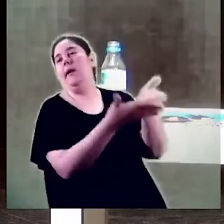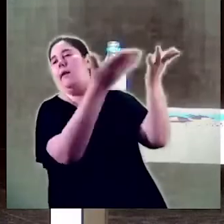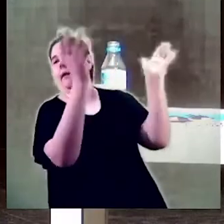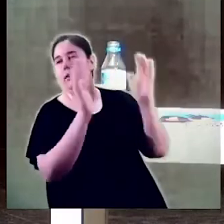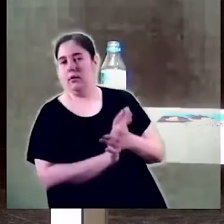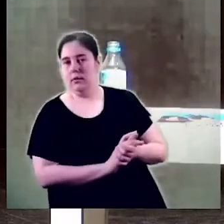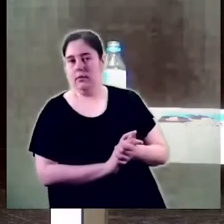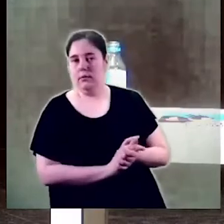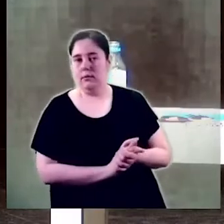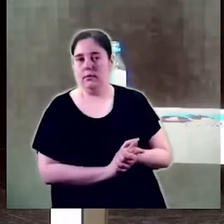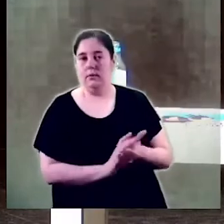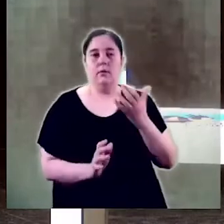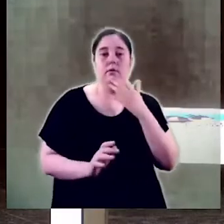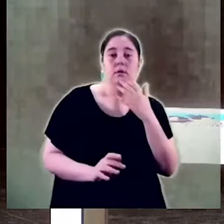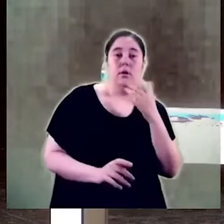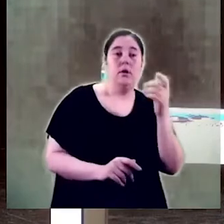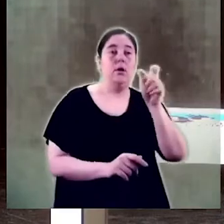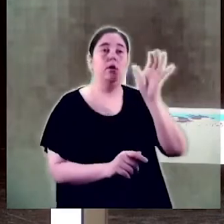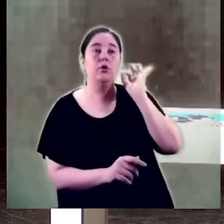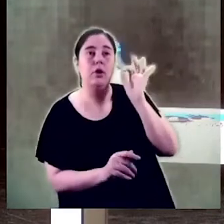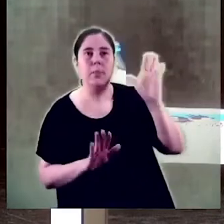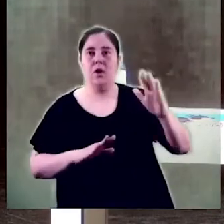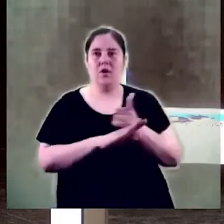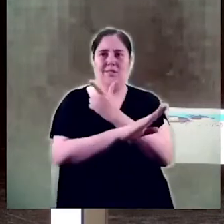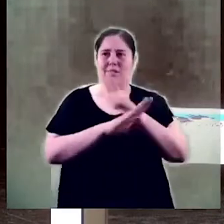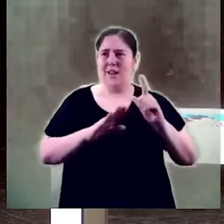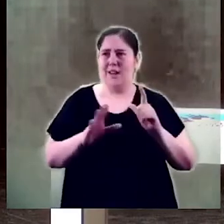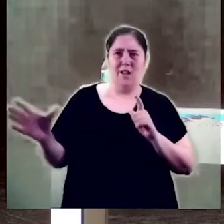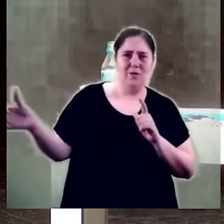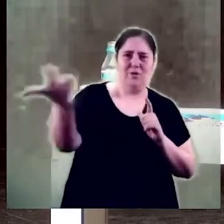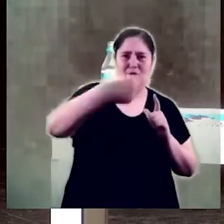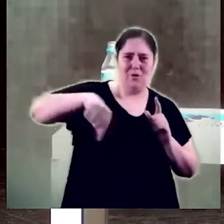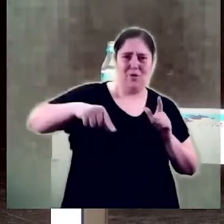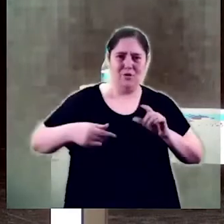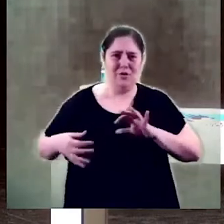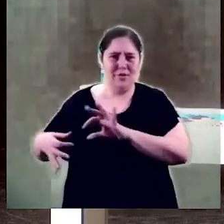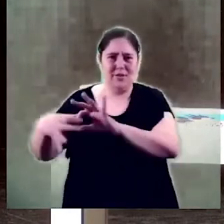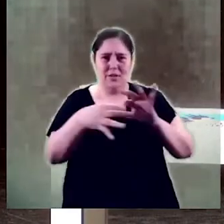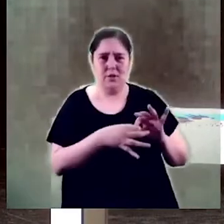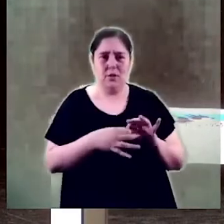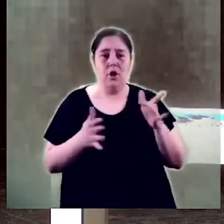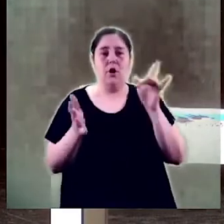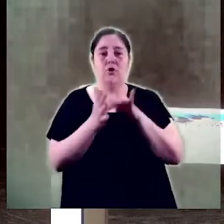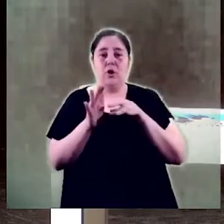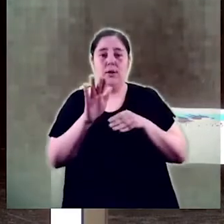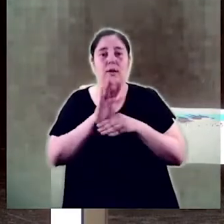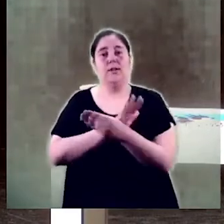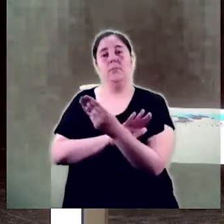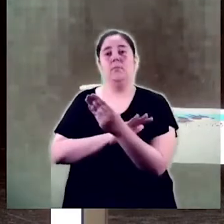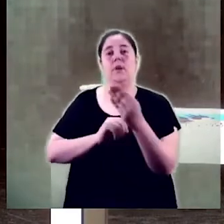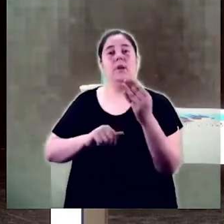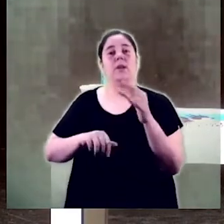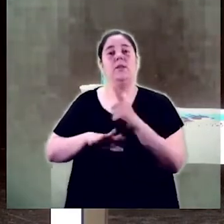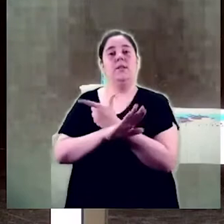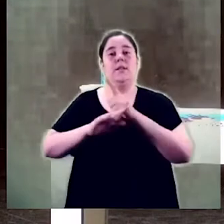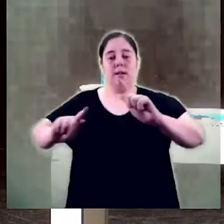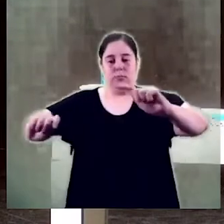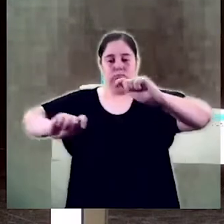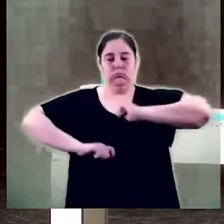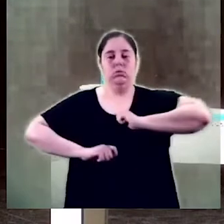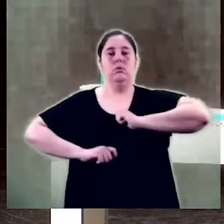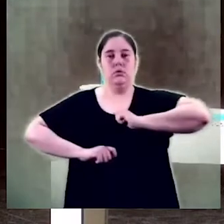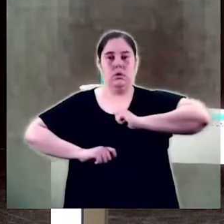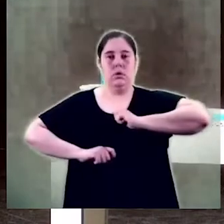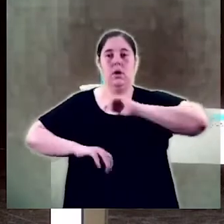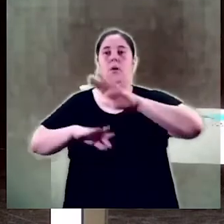que tenyen les dones quan, del gènere, ningú no ens surt indemne. Ens el diagnostiquen quan naixem